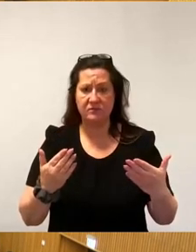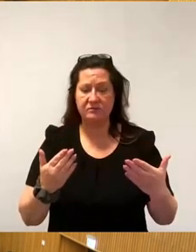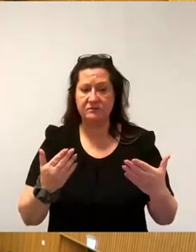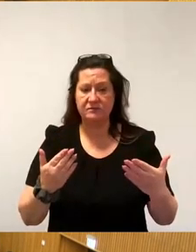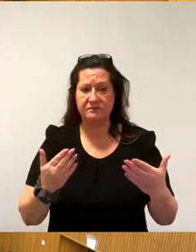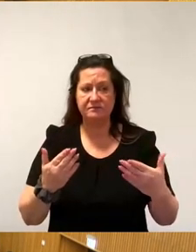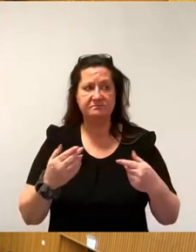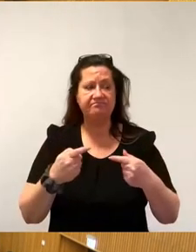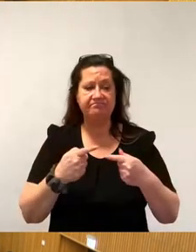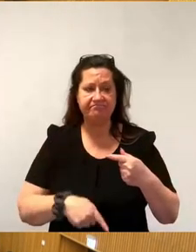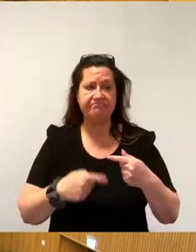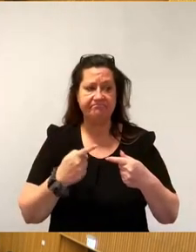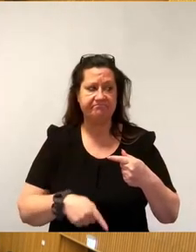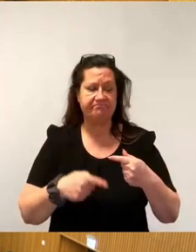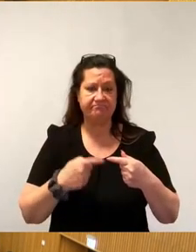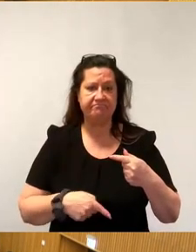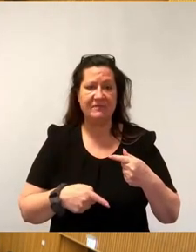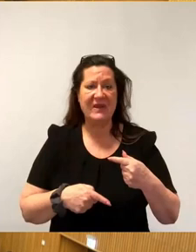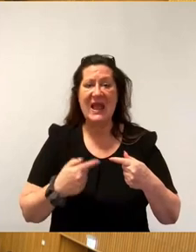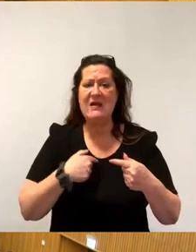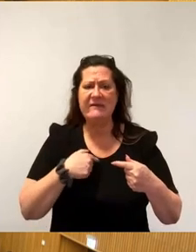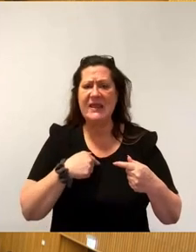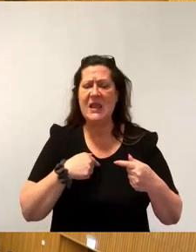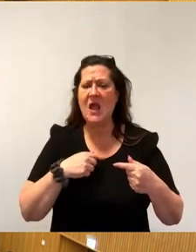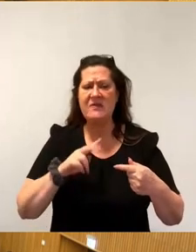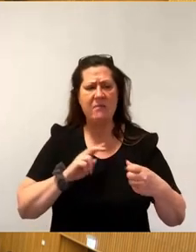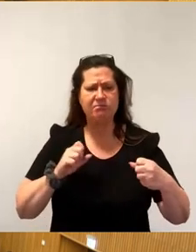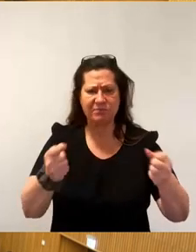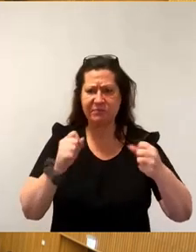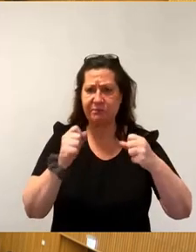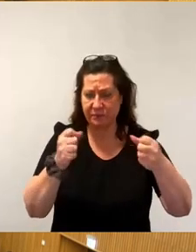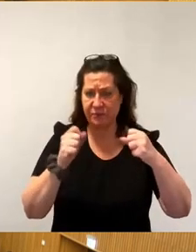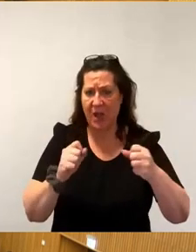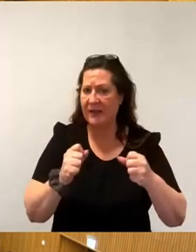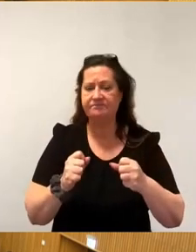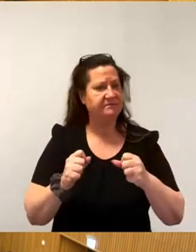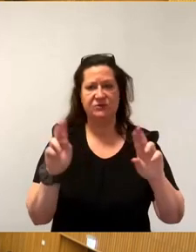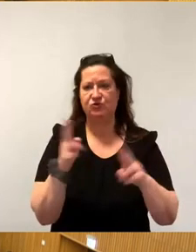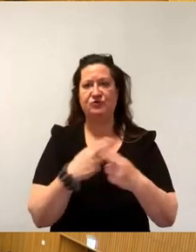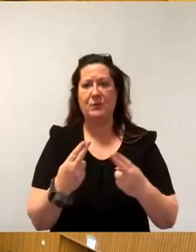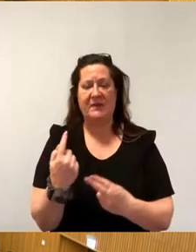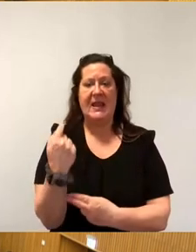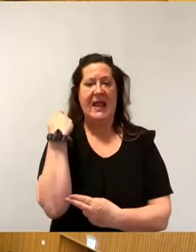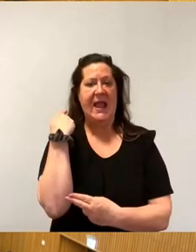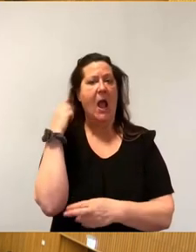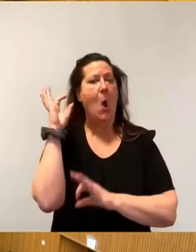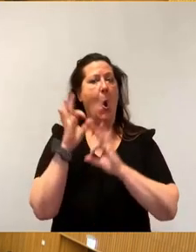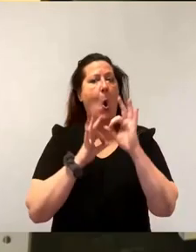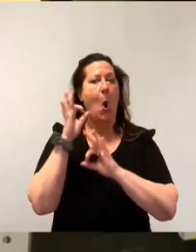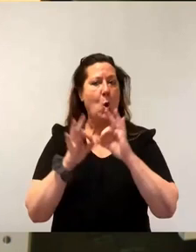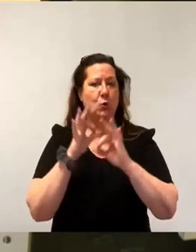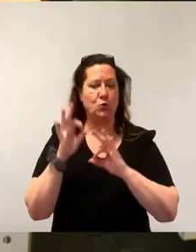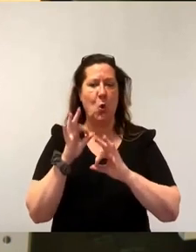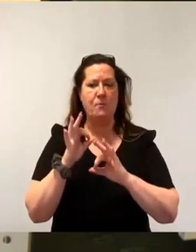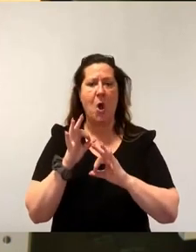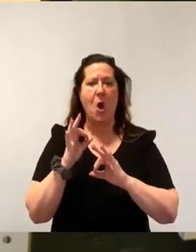haben wir den Antrag schon im Oktober letzten Jahres eingebracht, was ja fast ein halbes Jahr her ist. Und wir haben auch nicht, wie das